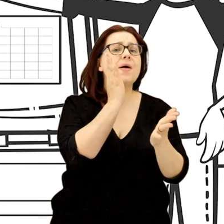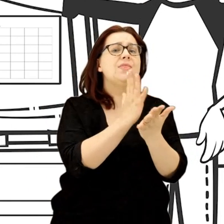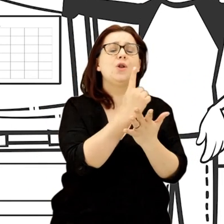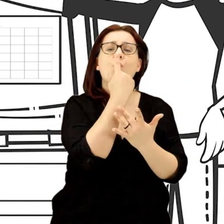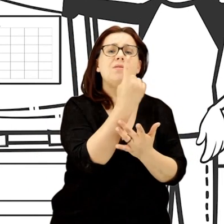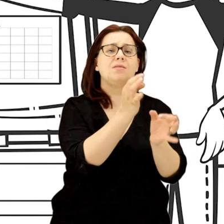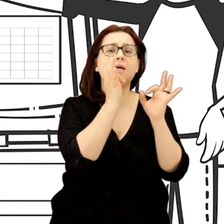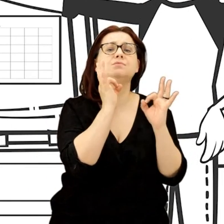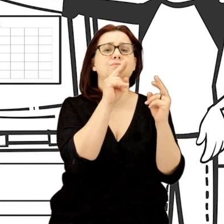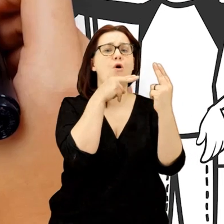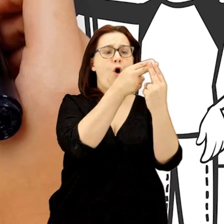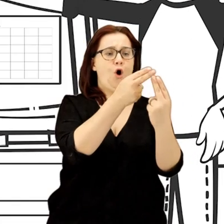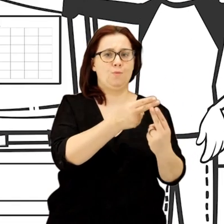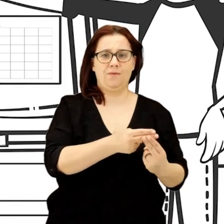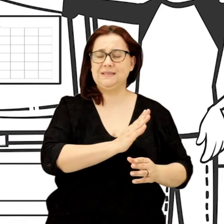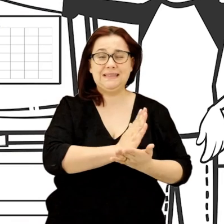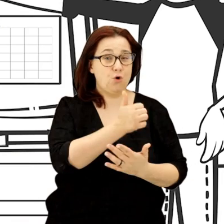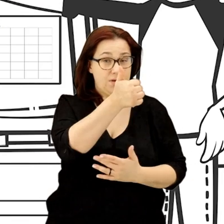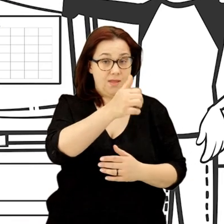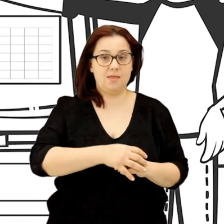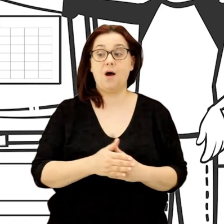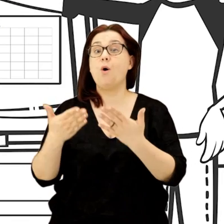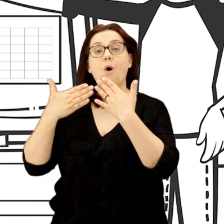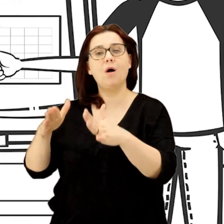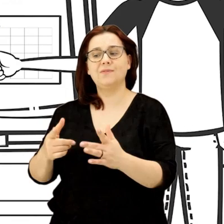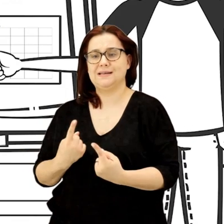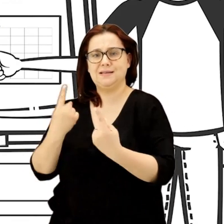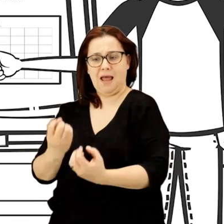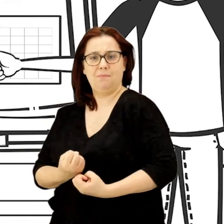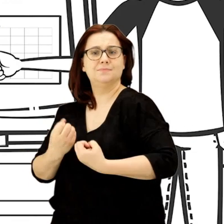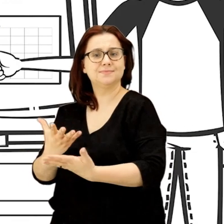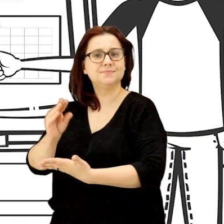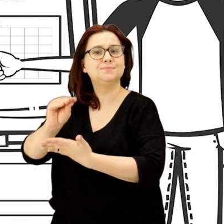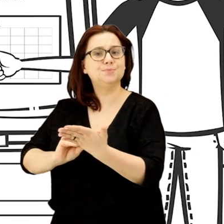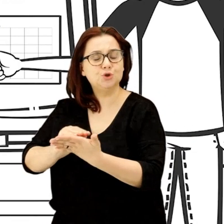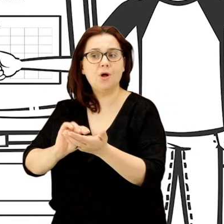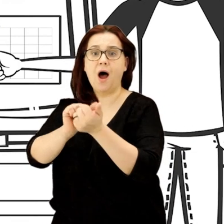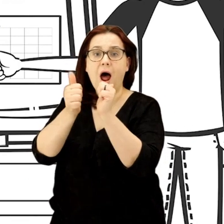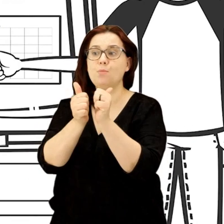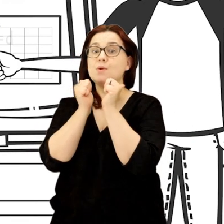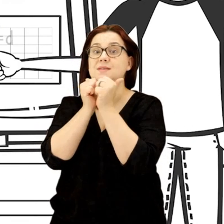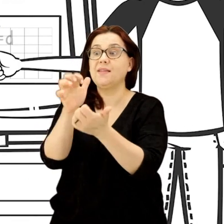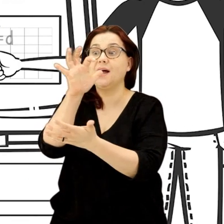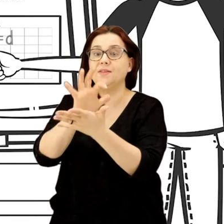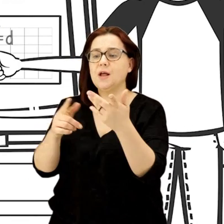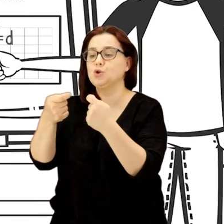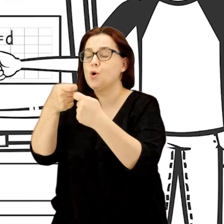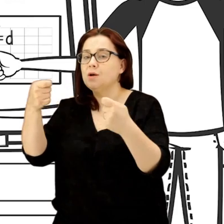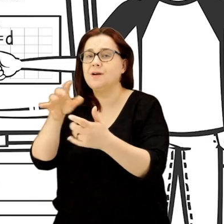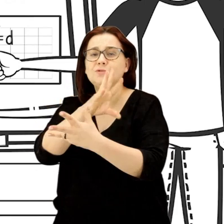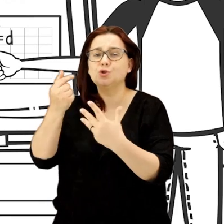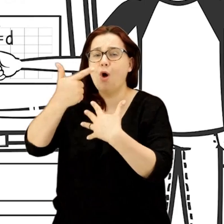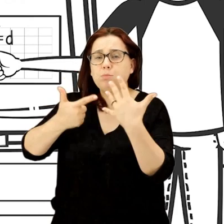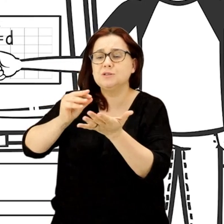trzeba będzie wybrać jedną poprawną odpowiedź spośród kilku podanych propozycji. W zadaniu otwartym będziemy musieli sami coś napisać albo rozwiązać